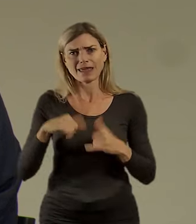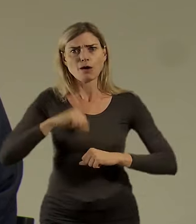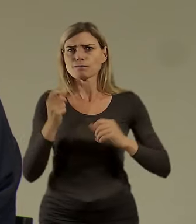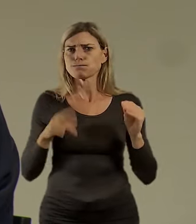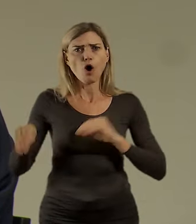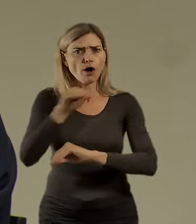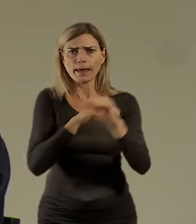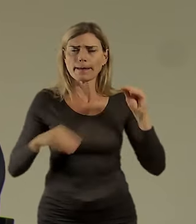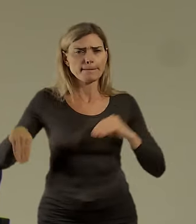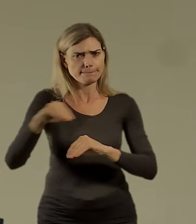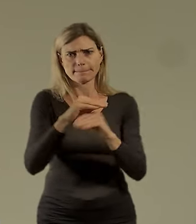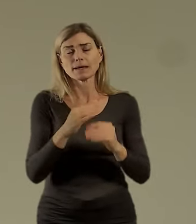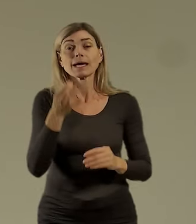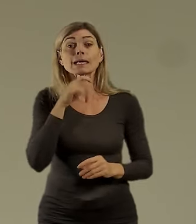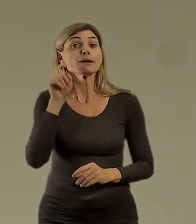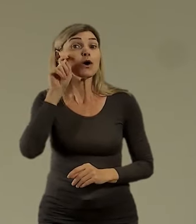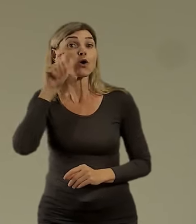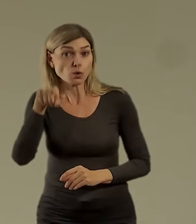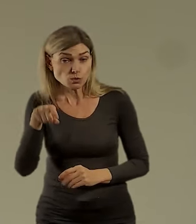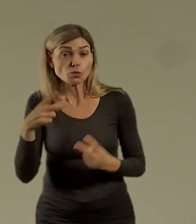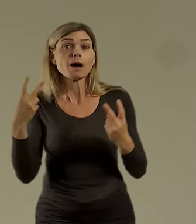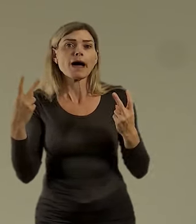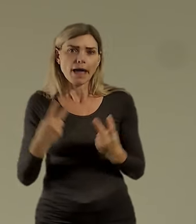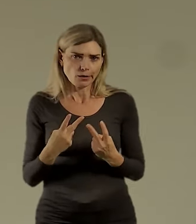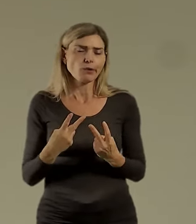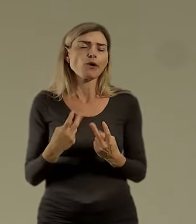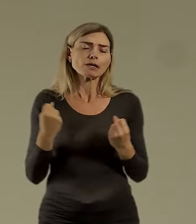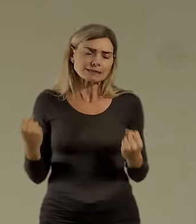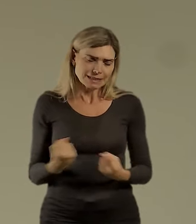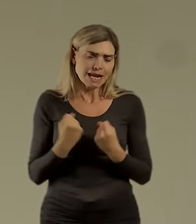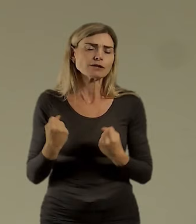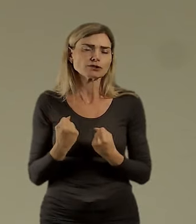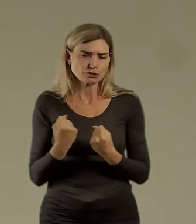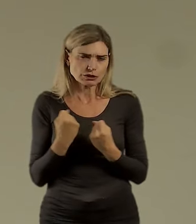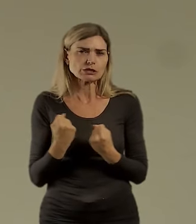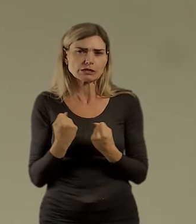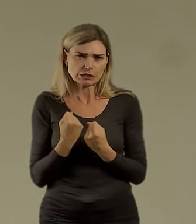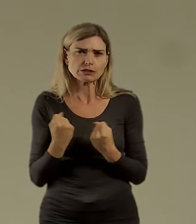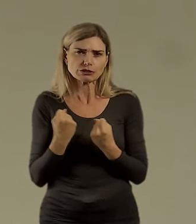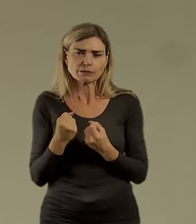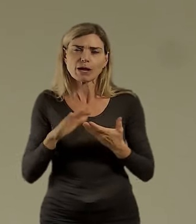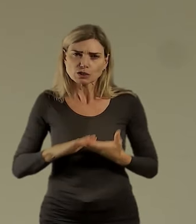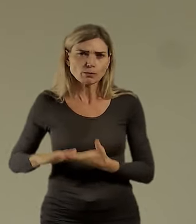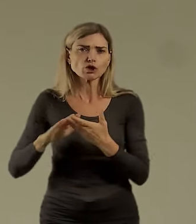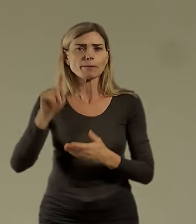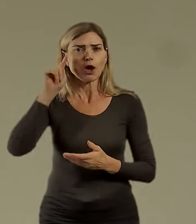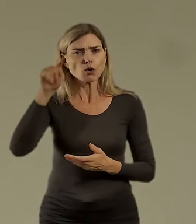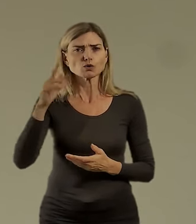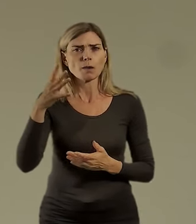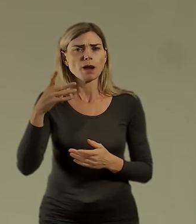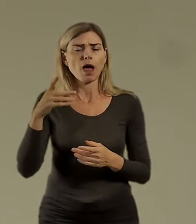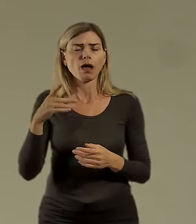nebo rozumná mobilita je jeden z fenoménu a i úspěchů jako současné společnosti. To je doloženo